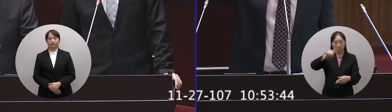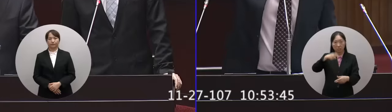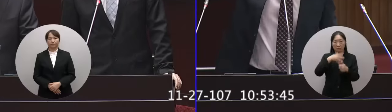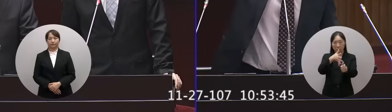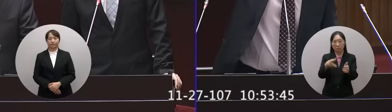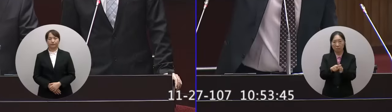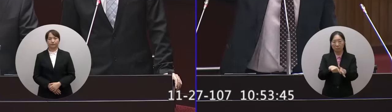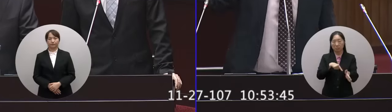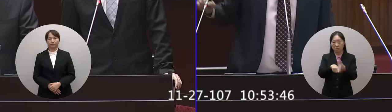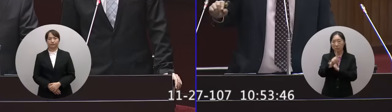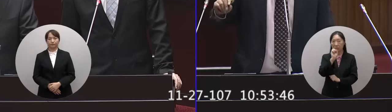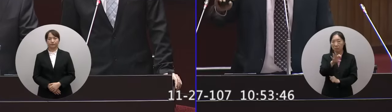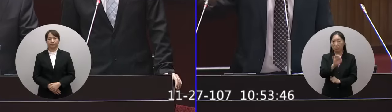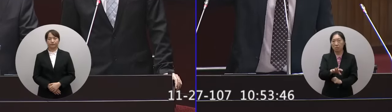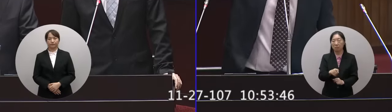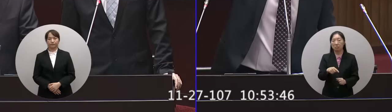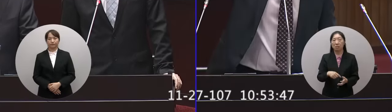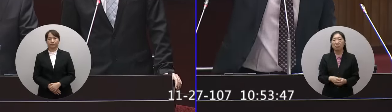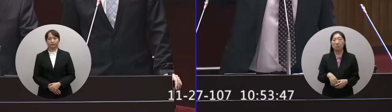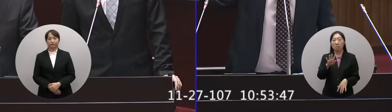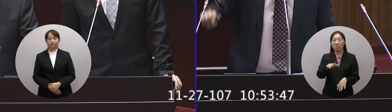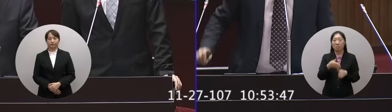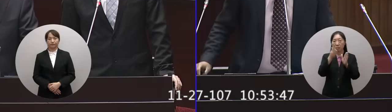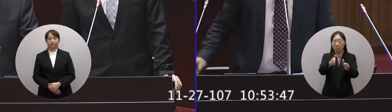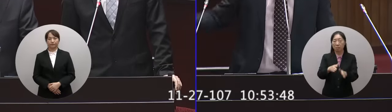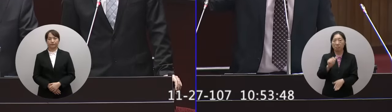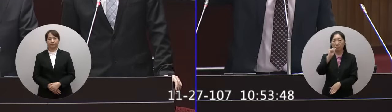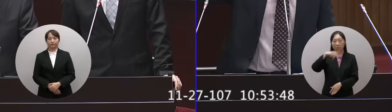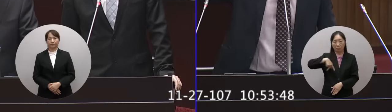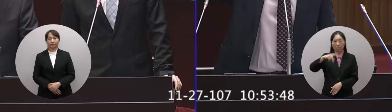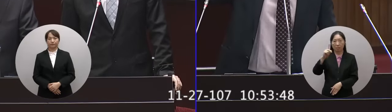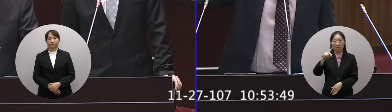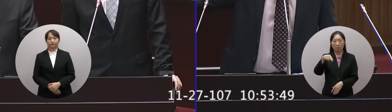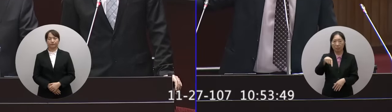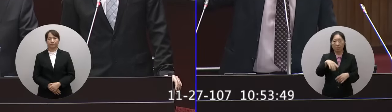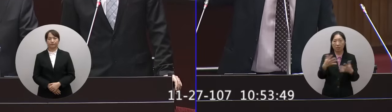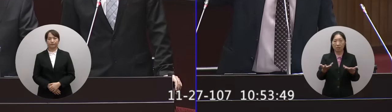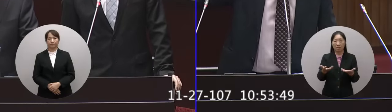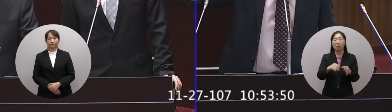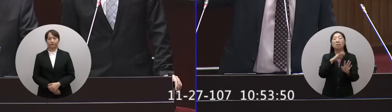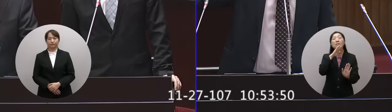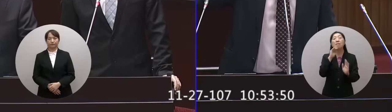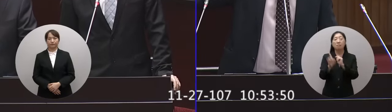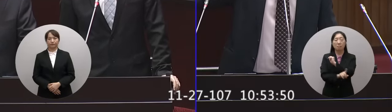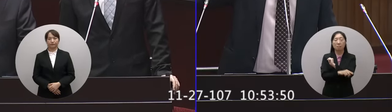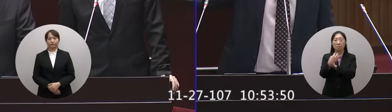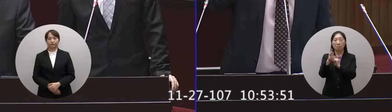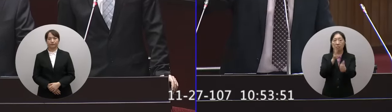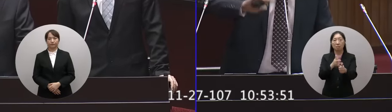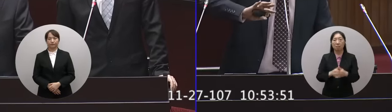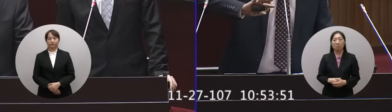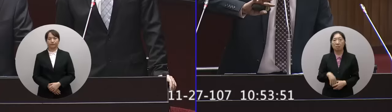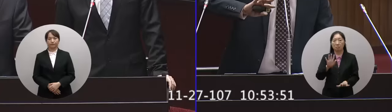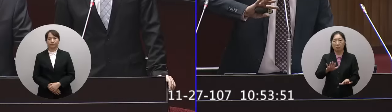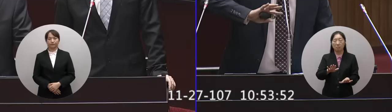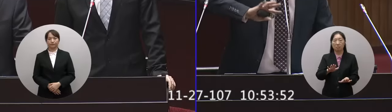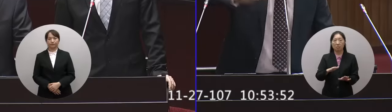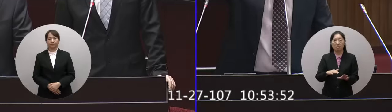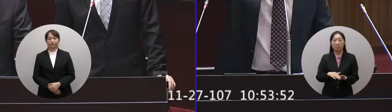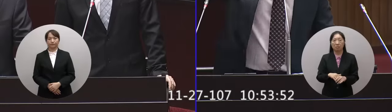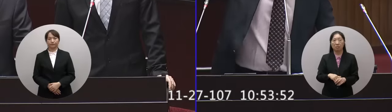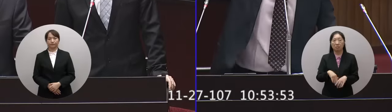你們一直在移轉焦點所以在處理ATP的問題我ATP的問題我留到最後再問你但是你看